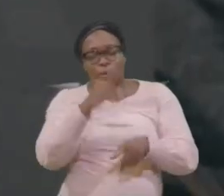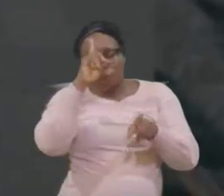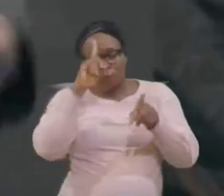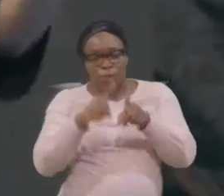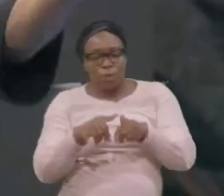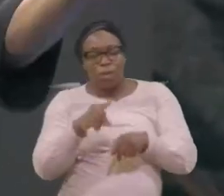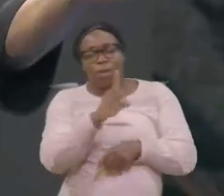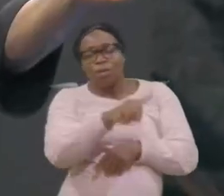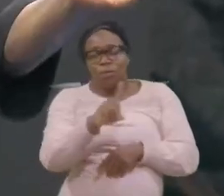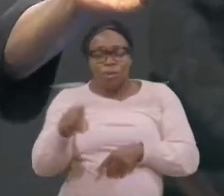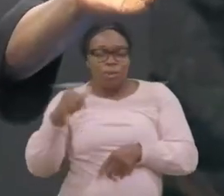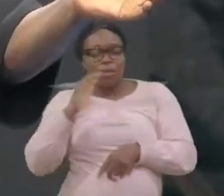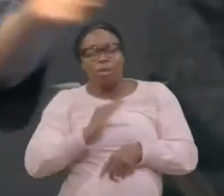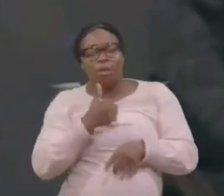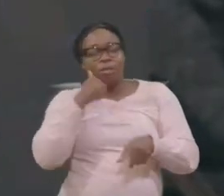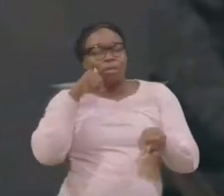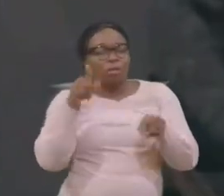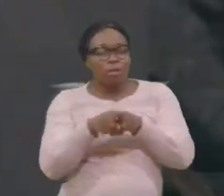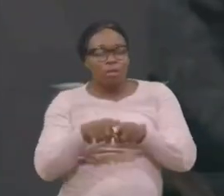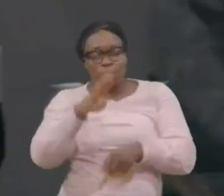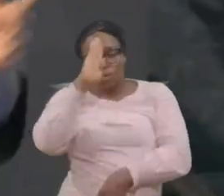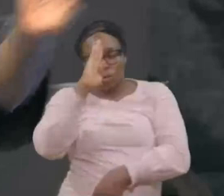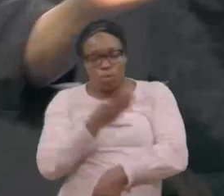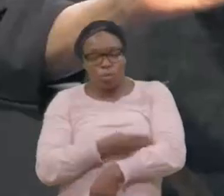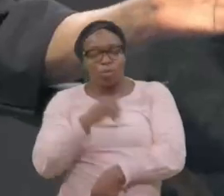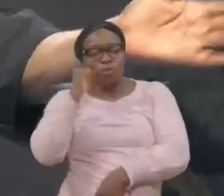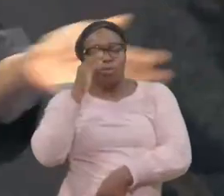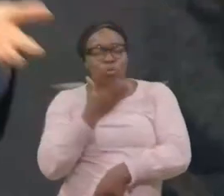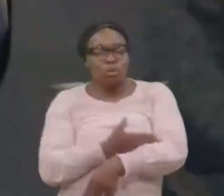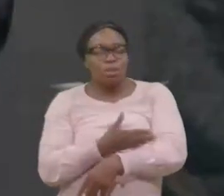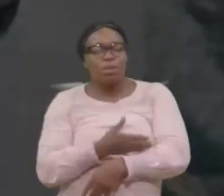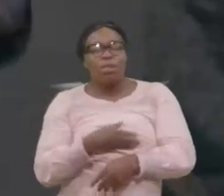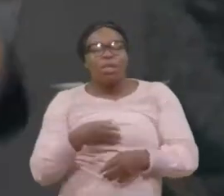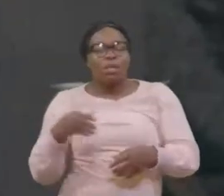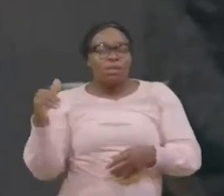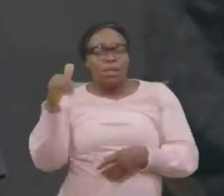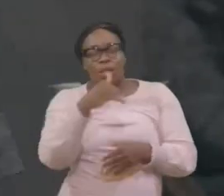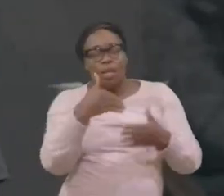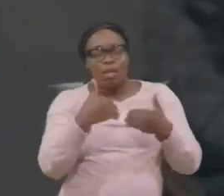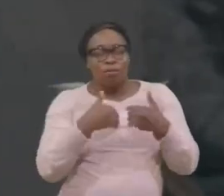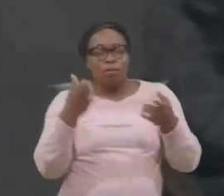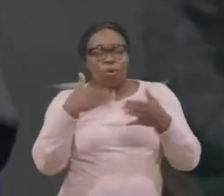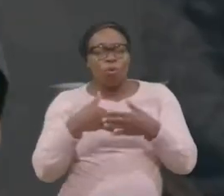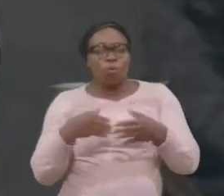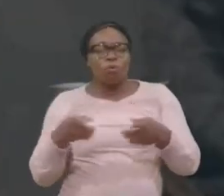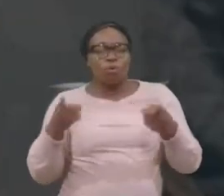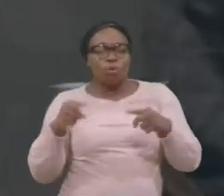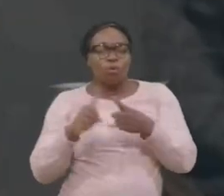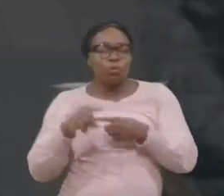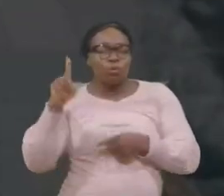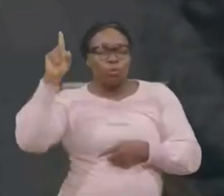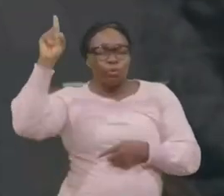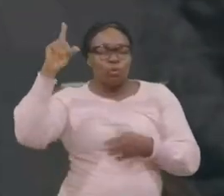Nos soeurs, Nos fils, Nos filles, Qui sont tous venus à toi maintenant,